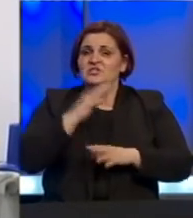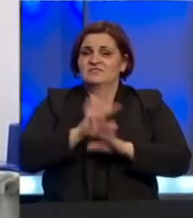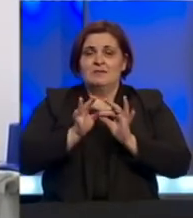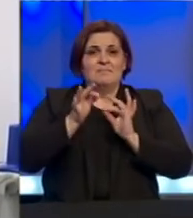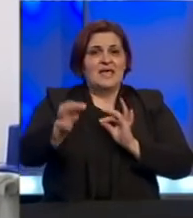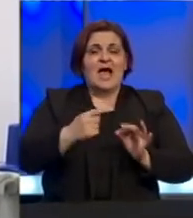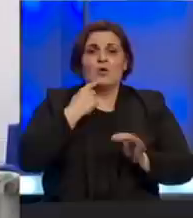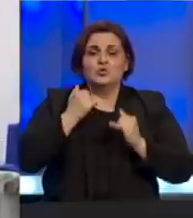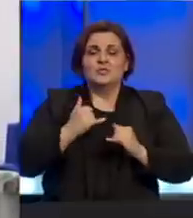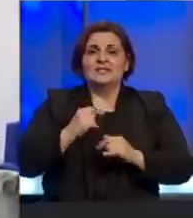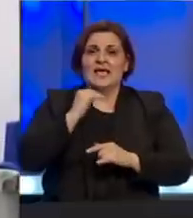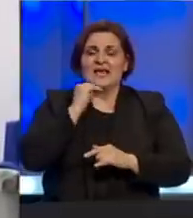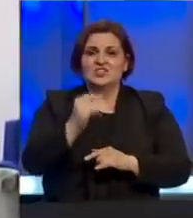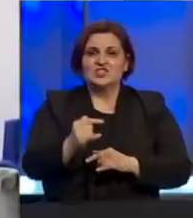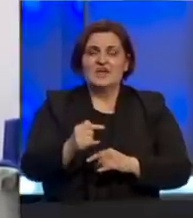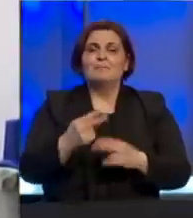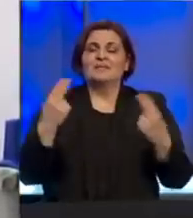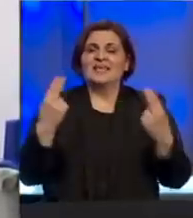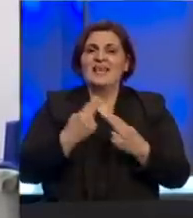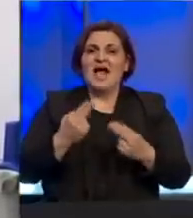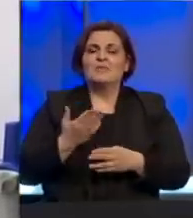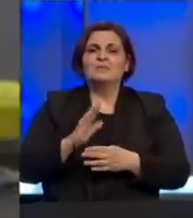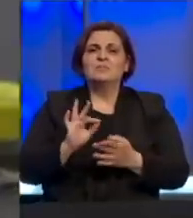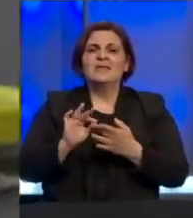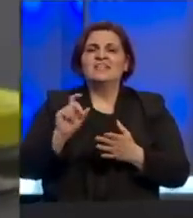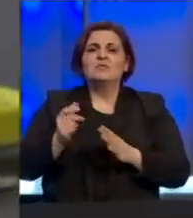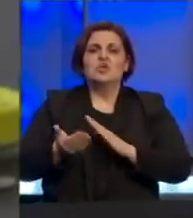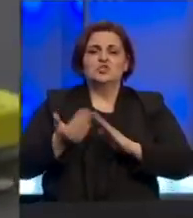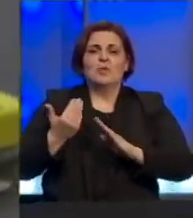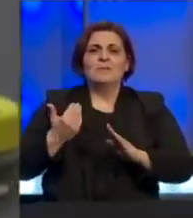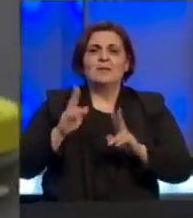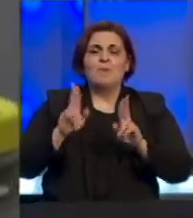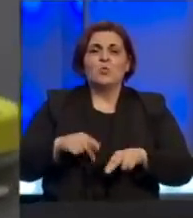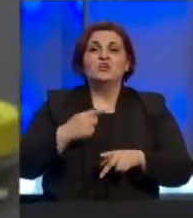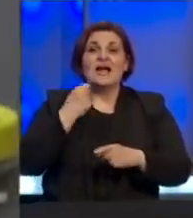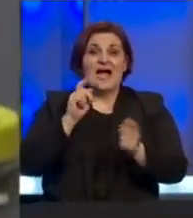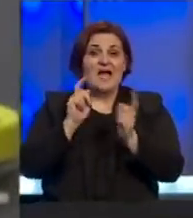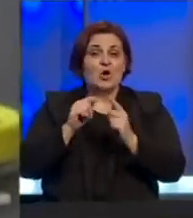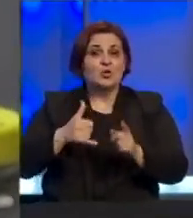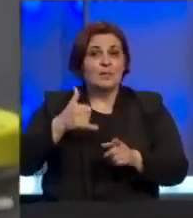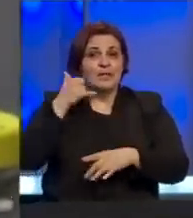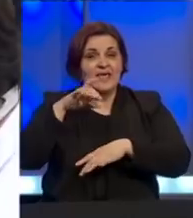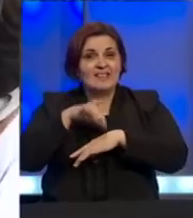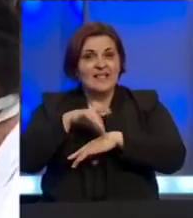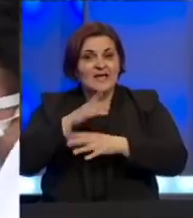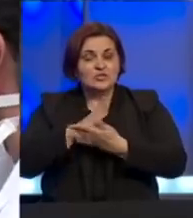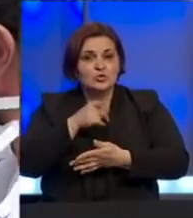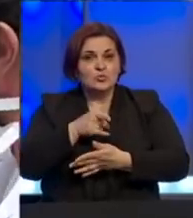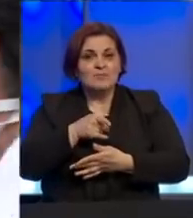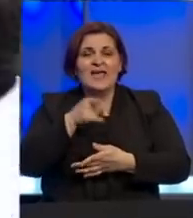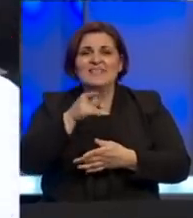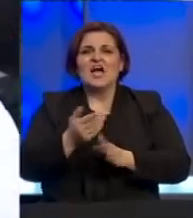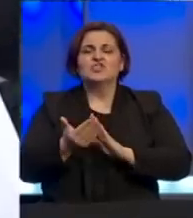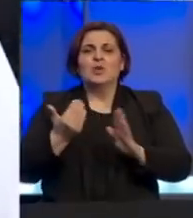mira koji su do sad izrečene i naravno da pristupe testiranju što brže je moguće, odnosno kada je kontaktnih higijinska epidemiološka služba, da to